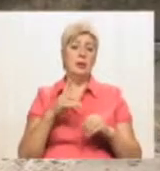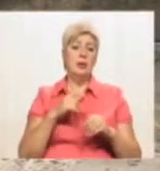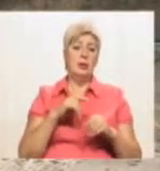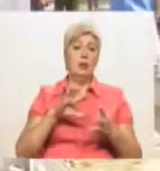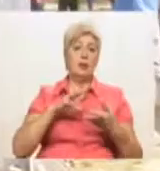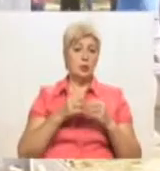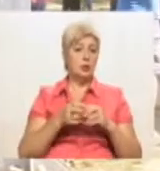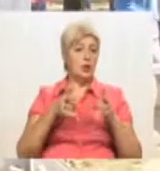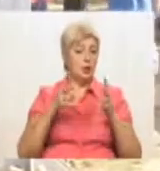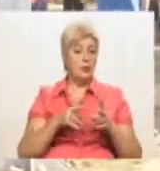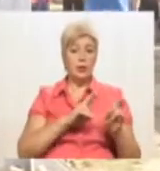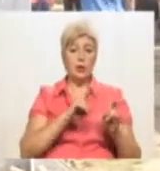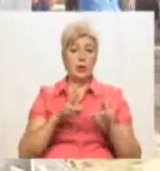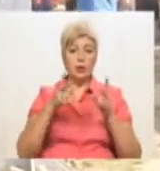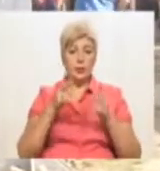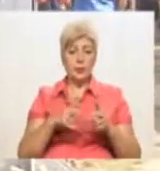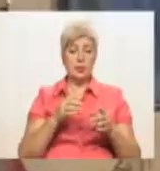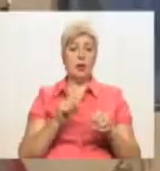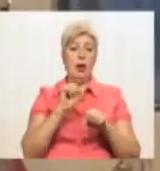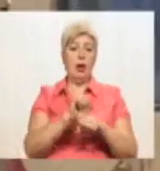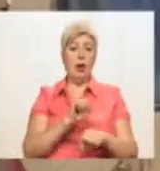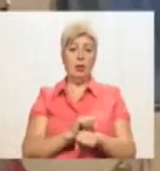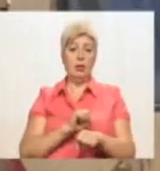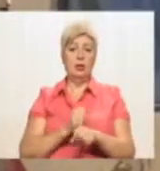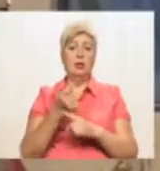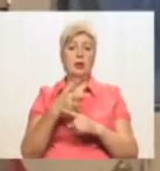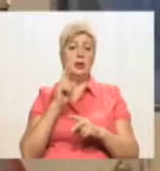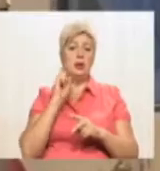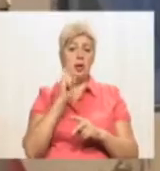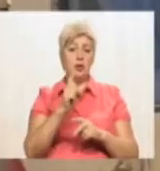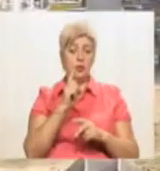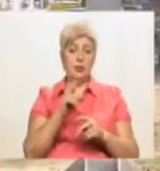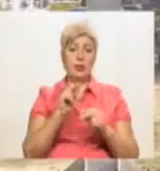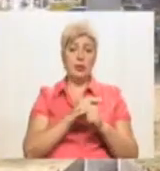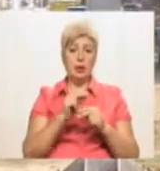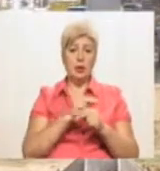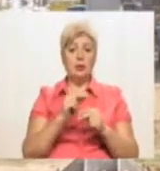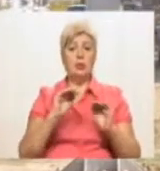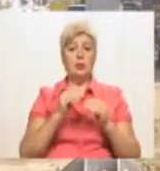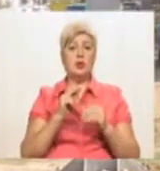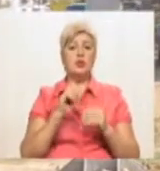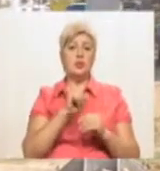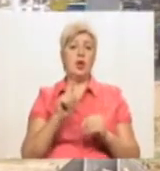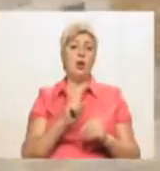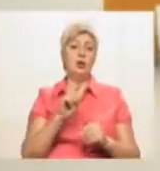аварії ніхто не постраждав, утворився затор з кількох трамваєв. Налагодили роботу електротранспорту менш, ніж за годину.